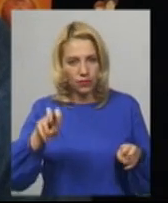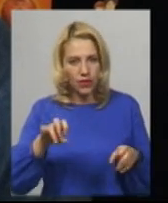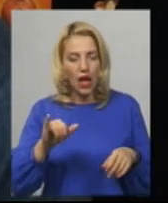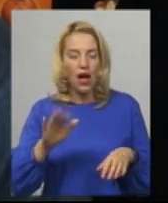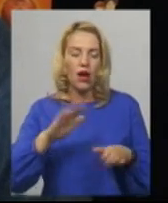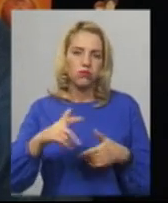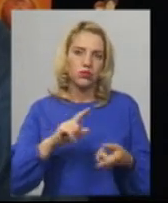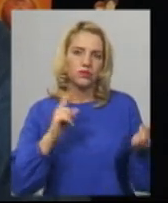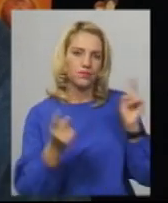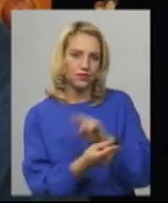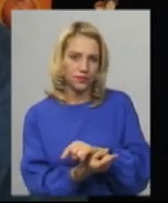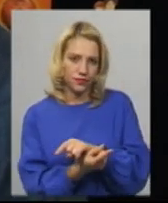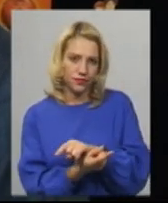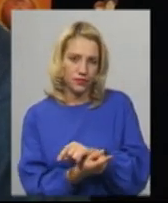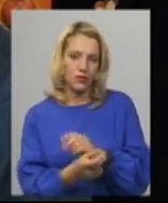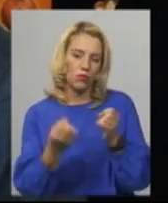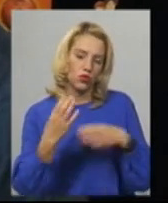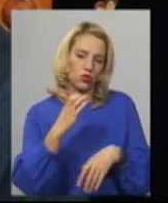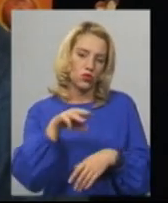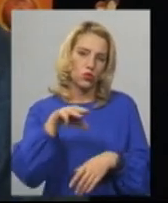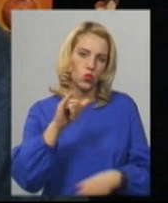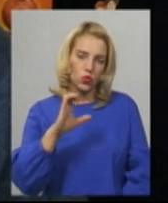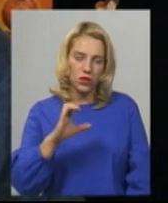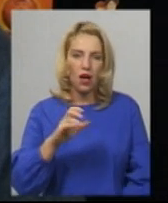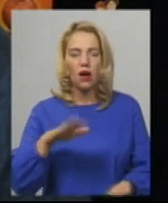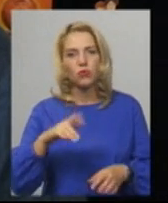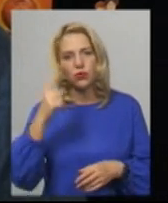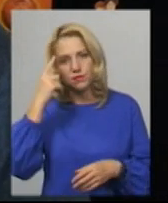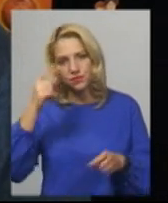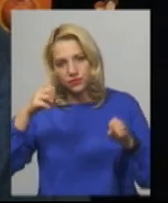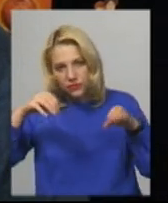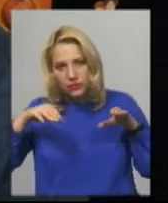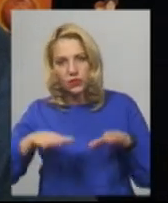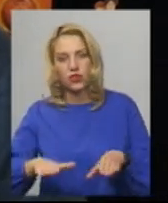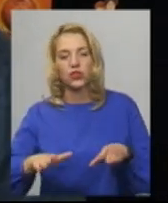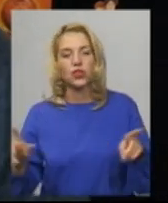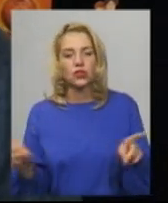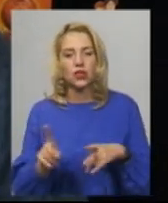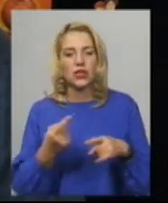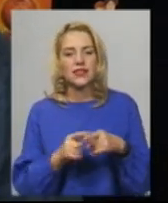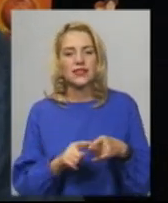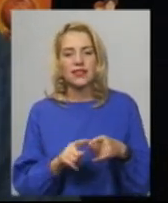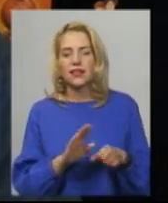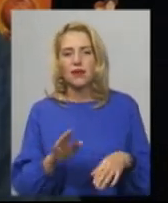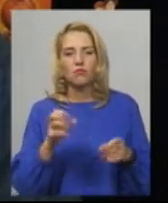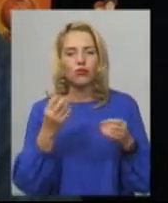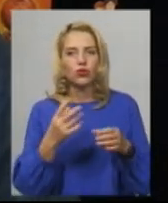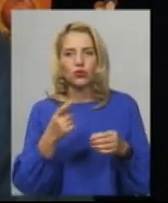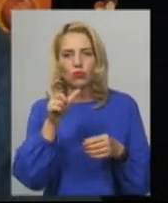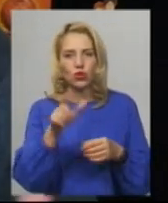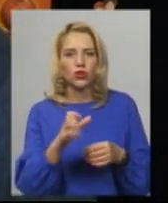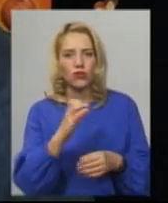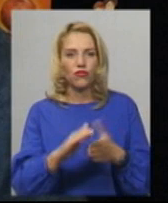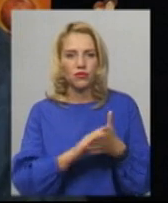Потім він став називатися просто Стус, а потім вирішили для того, щоб… Це не зовсім про Стуса, це